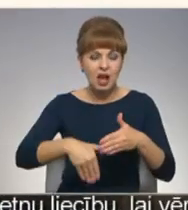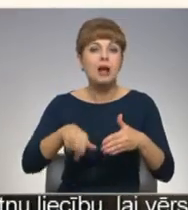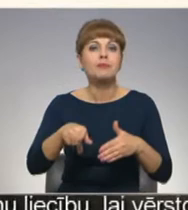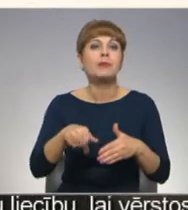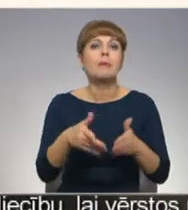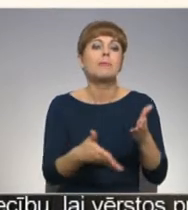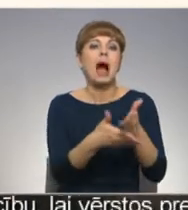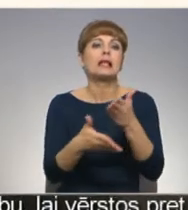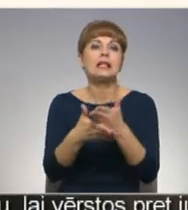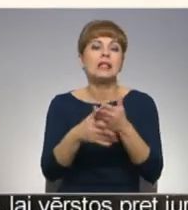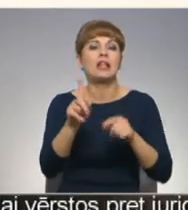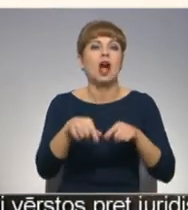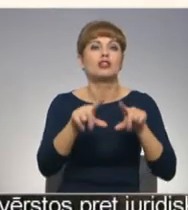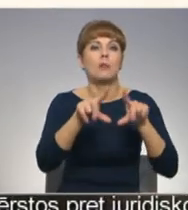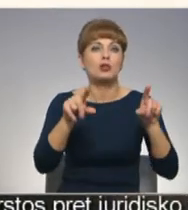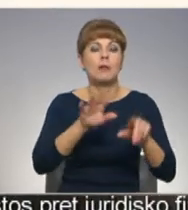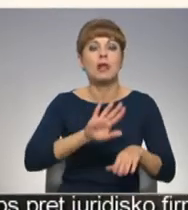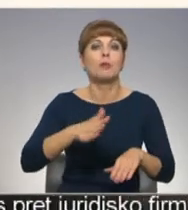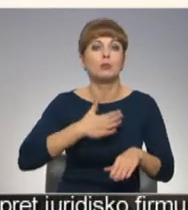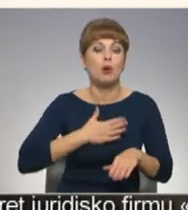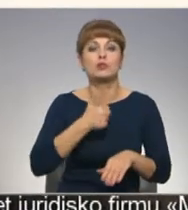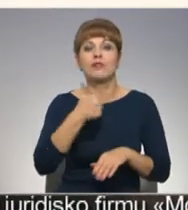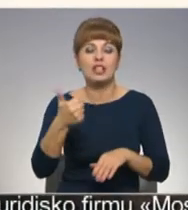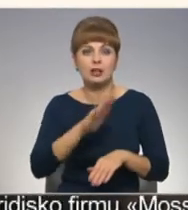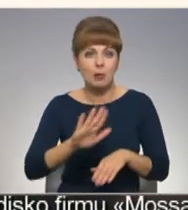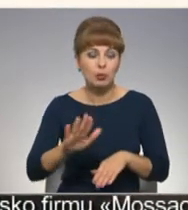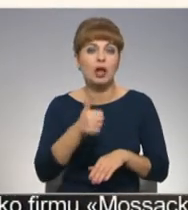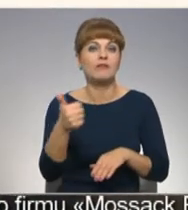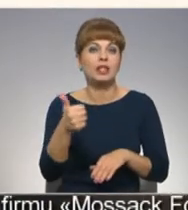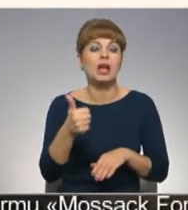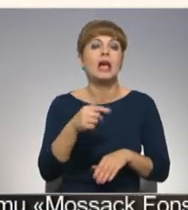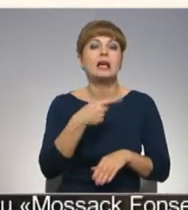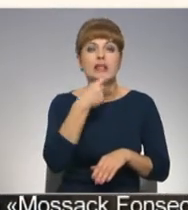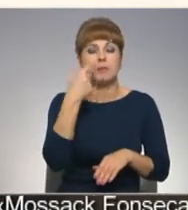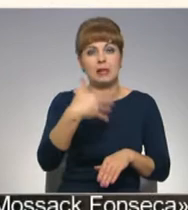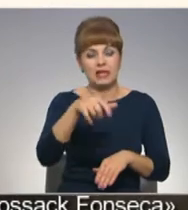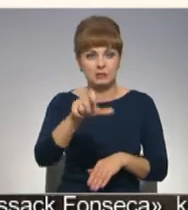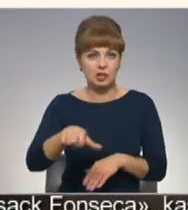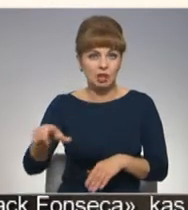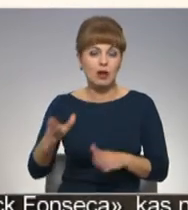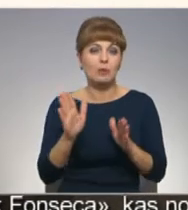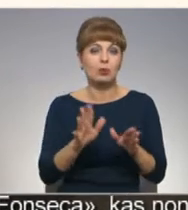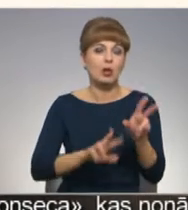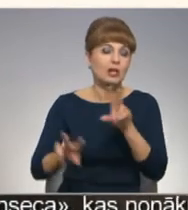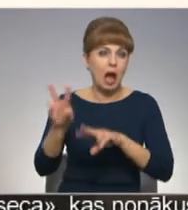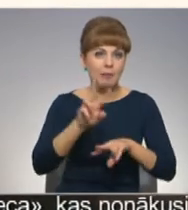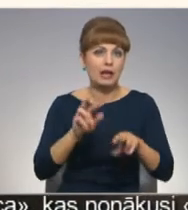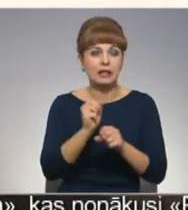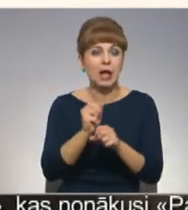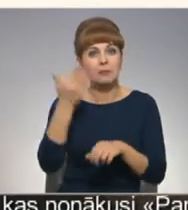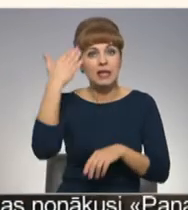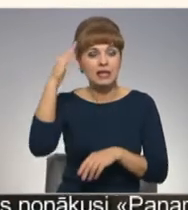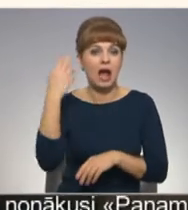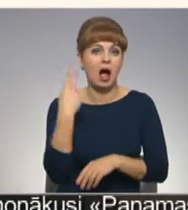veidā palīdzējām, kas, ja nebūtu mūsu, nebūtu viņa. Ja nebūtu viņa, tad 150 cilvēkiem šodien būtu jāmeklēt darbs kaut kur īrija